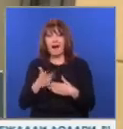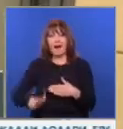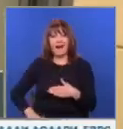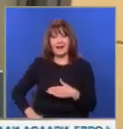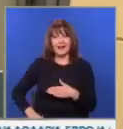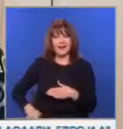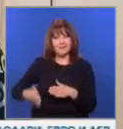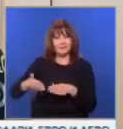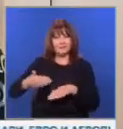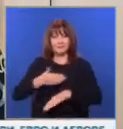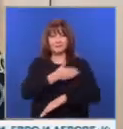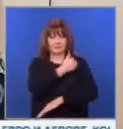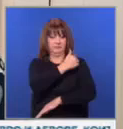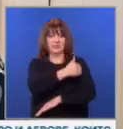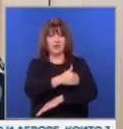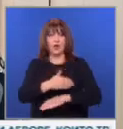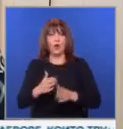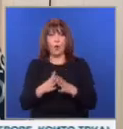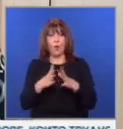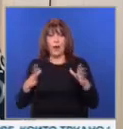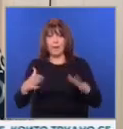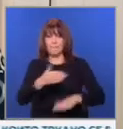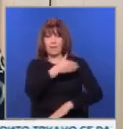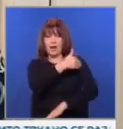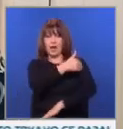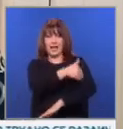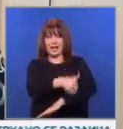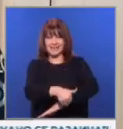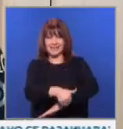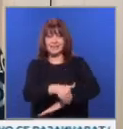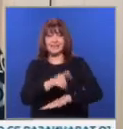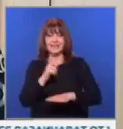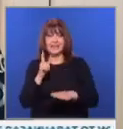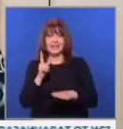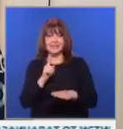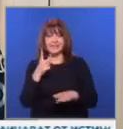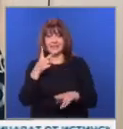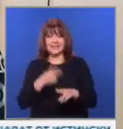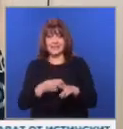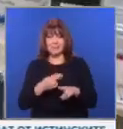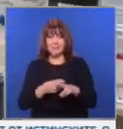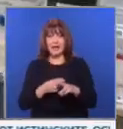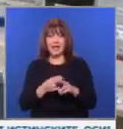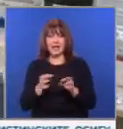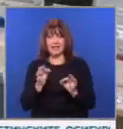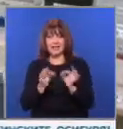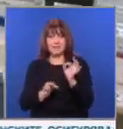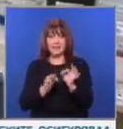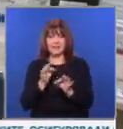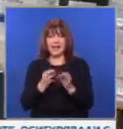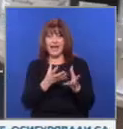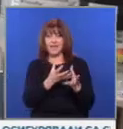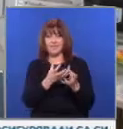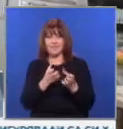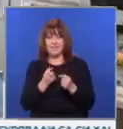се прави с големи разрези, за да може да се отбремени организма, който е вътре. Взете и е